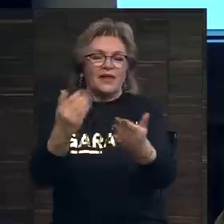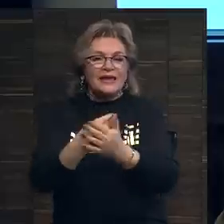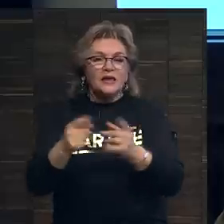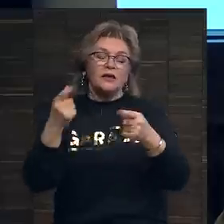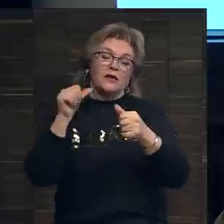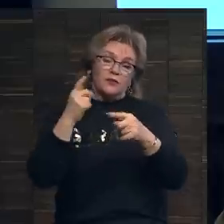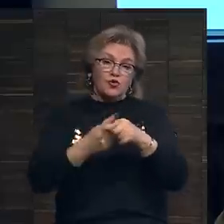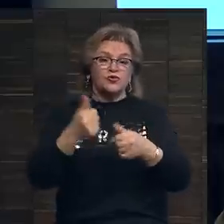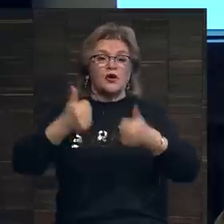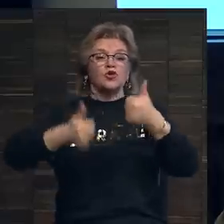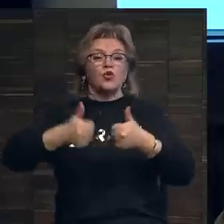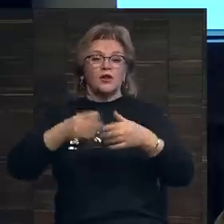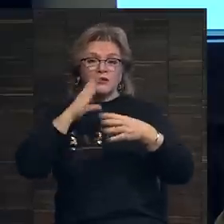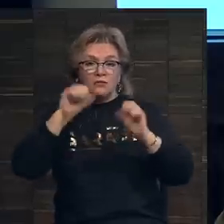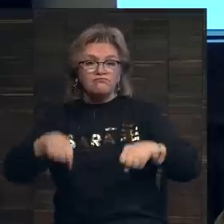конкурентоспособные цены.